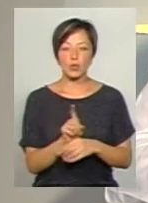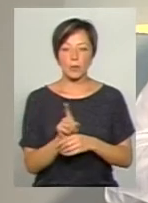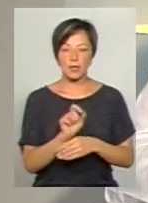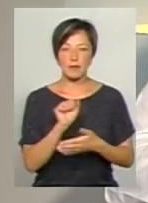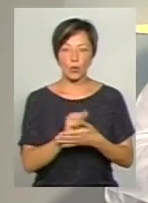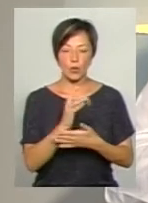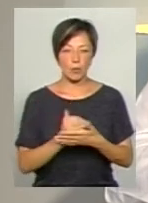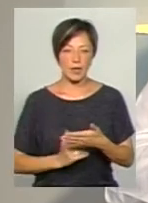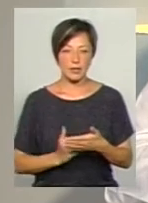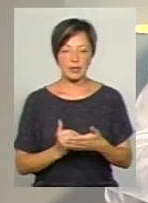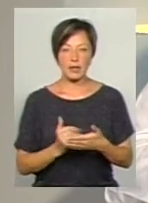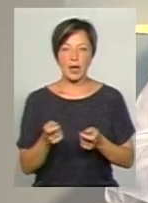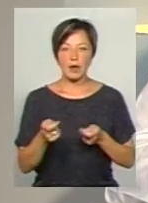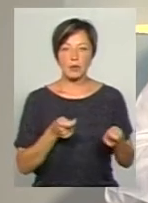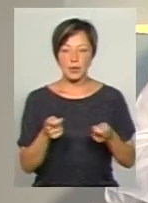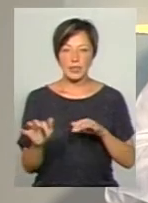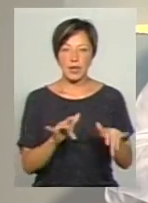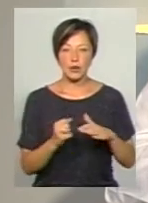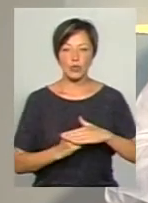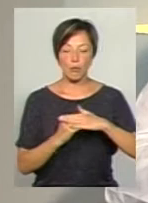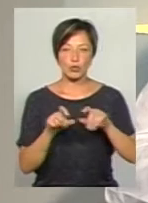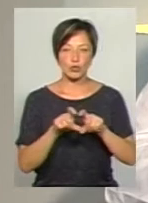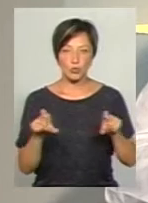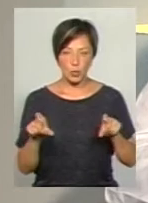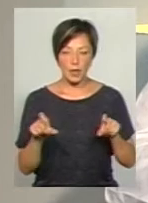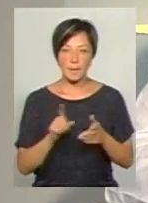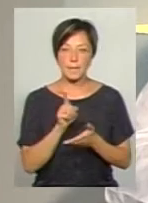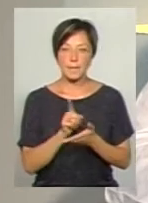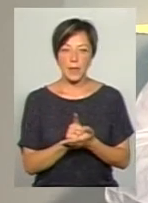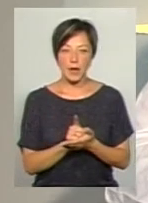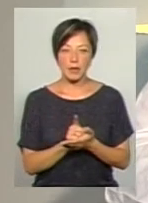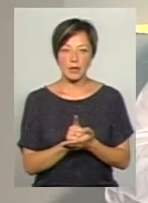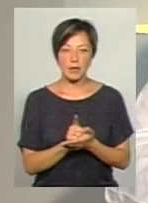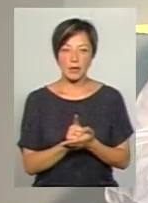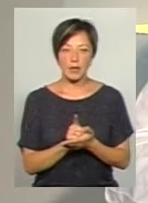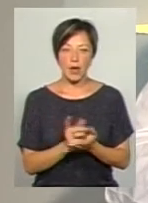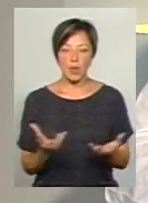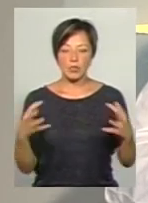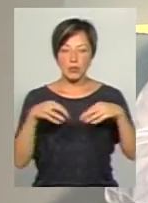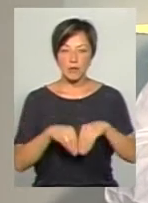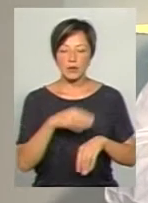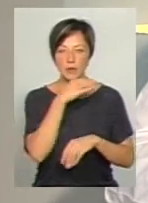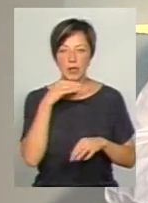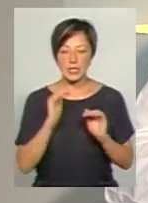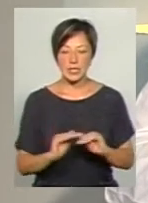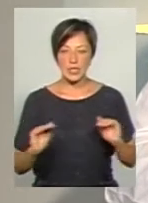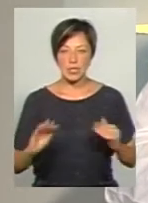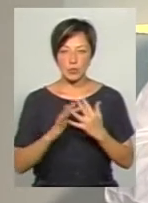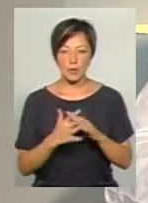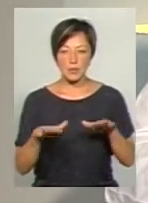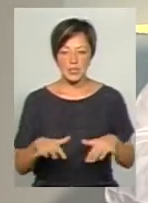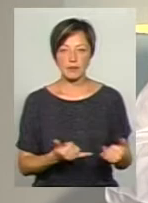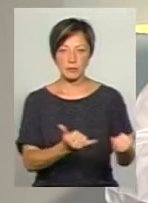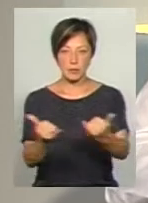документи, які регламентують діяльність опорної школи. Опорна школа має концентрувати максимальну кількість дітей із сільської місцевості для того, щоб